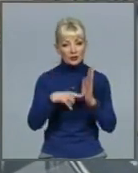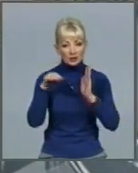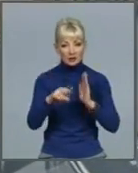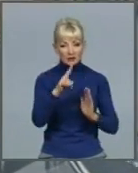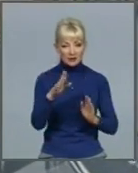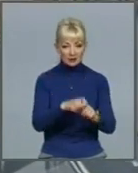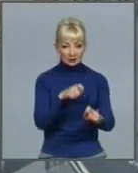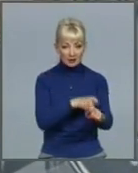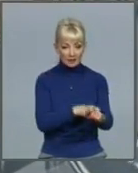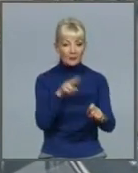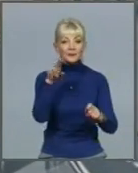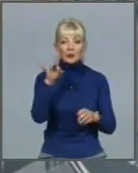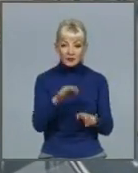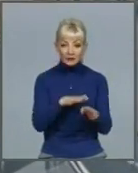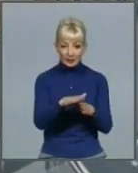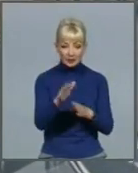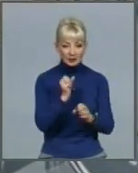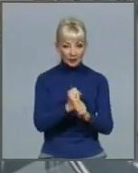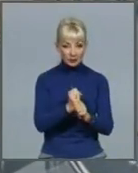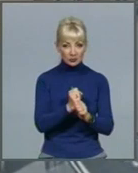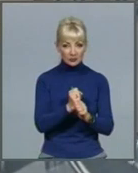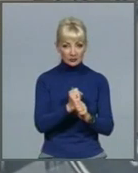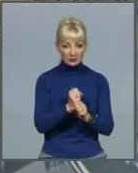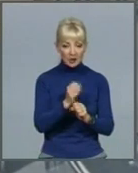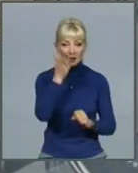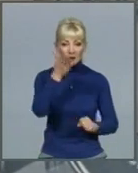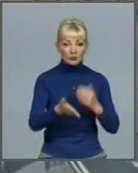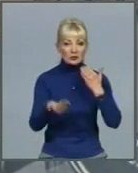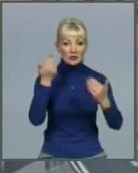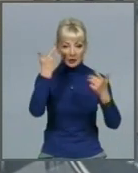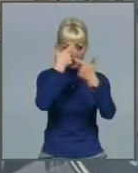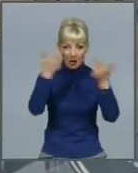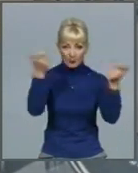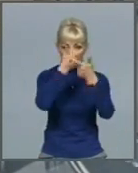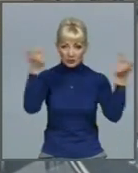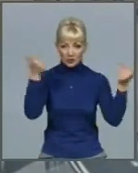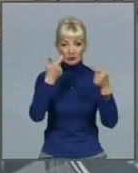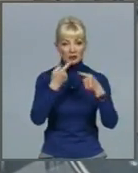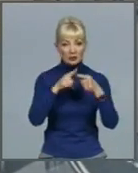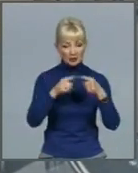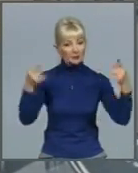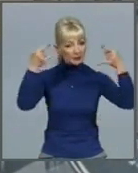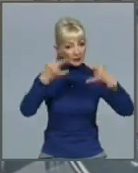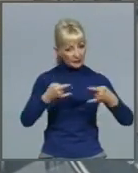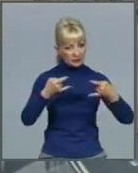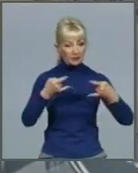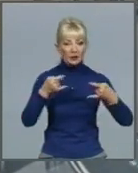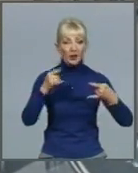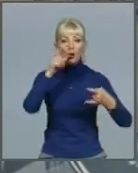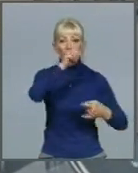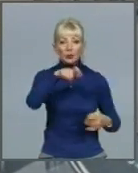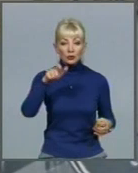виповненні робот будуть зарані оповіщені через средства масової інформації люди про